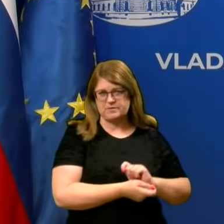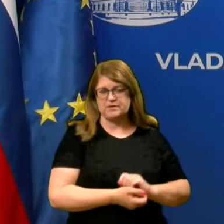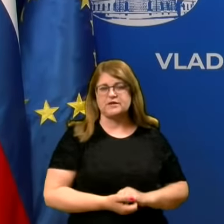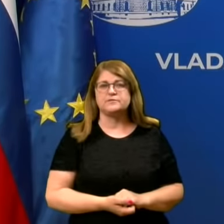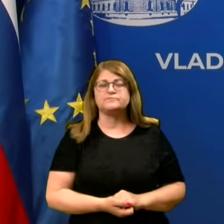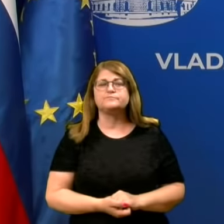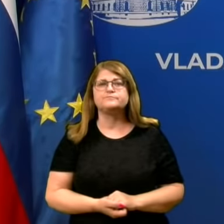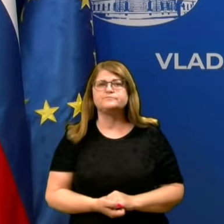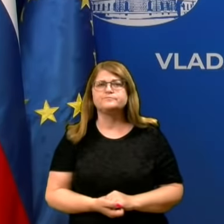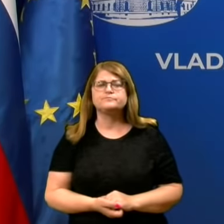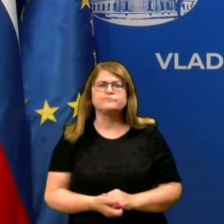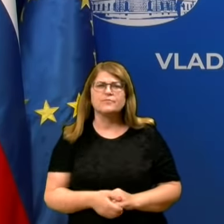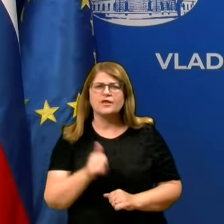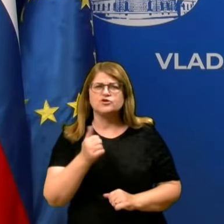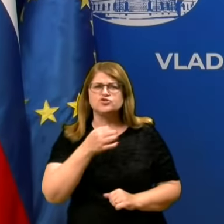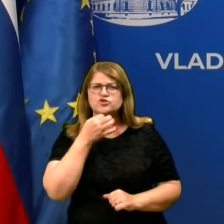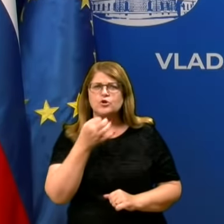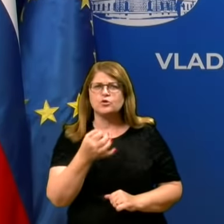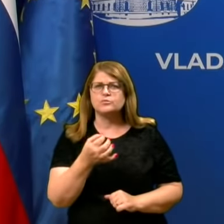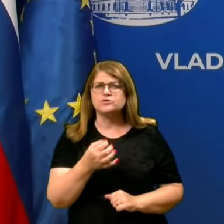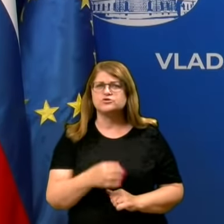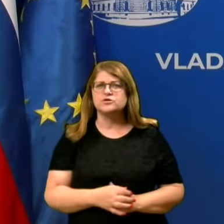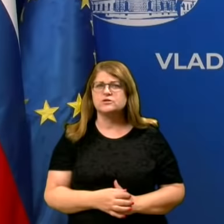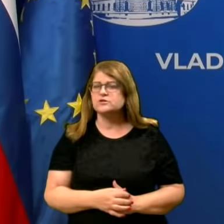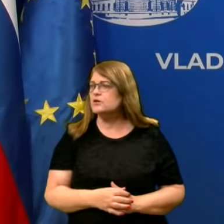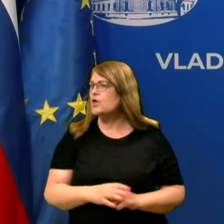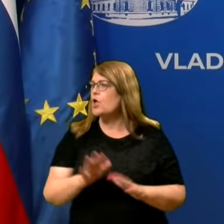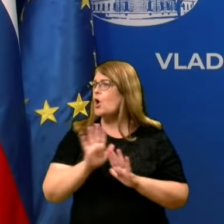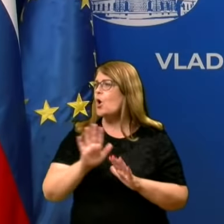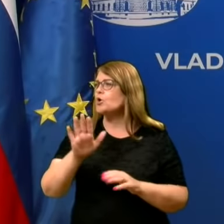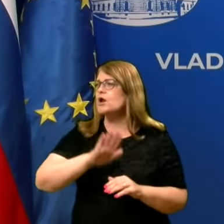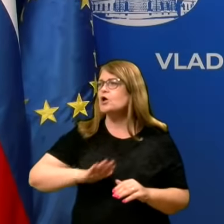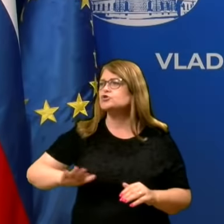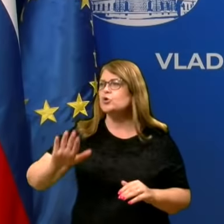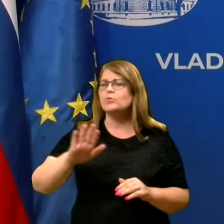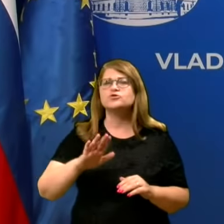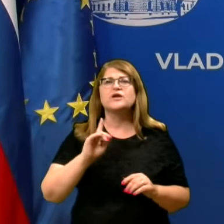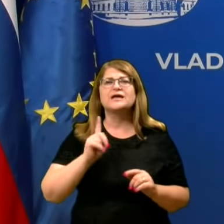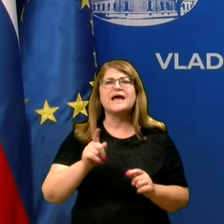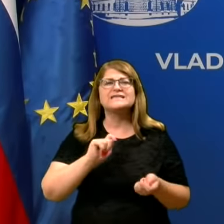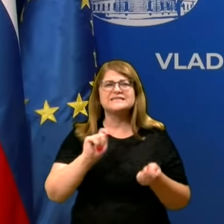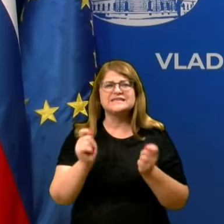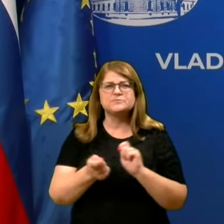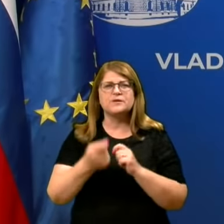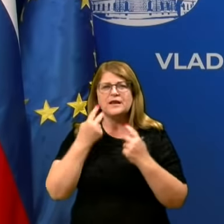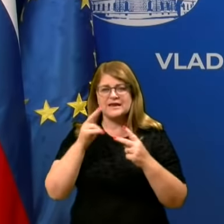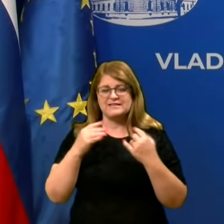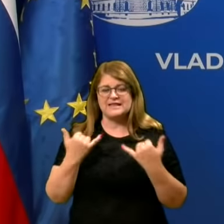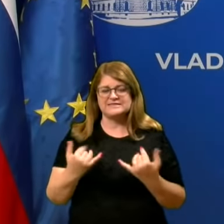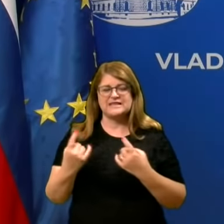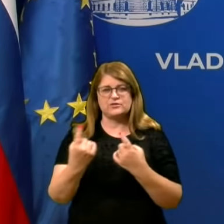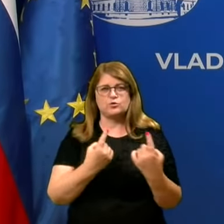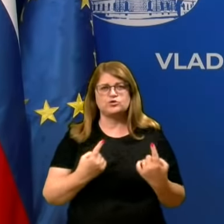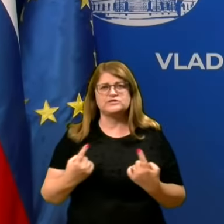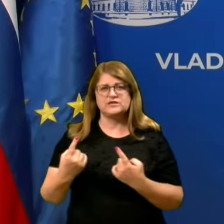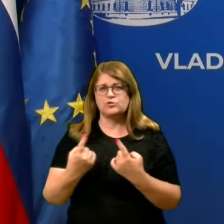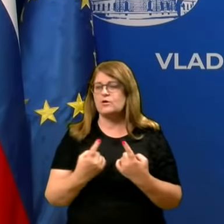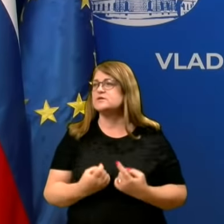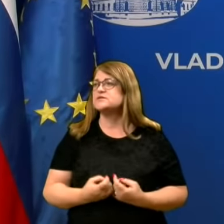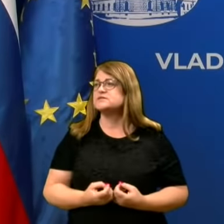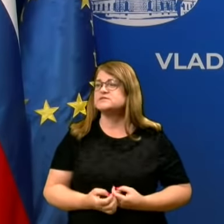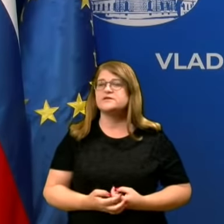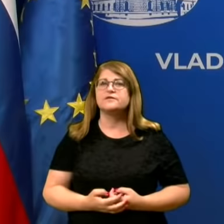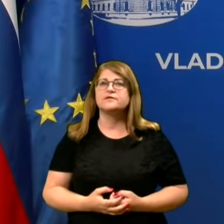Potem je bilo pa še vprašanje, glede... ...kaj se spremljene s tem konceptom, glede na sedanej situacijo, kar bilo doma sicer že